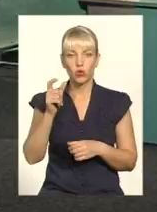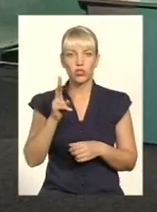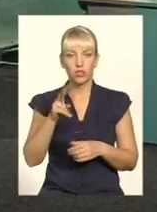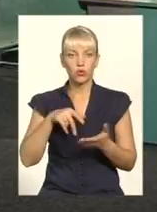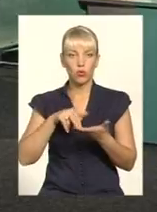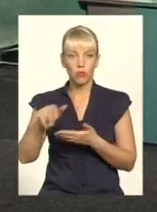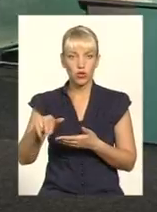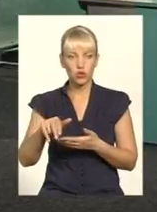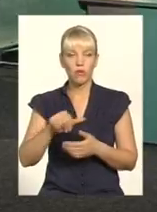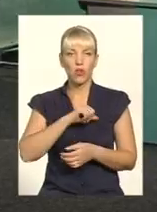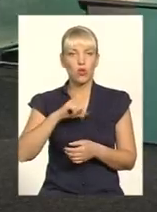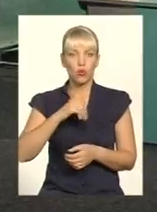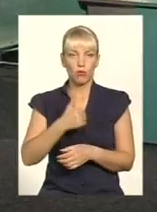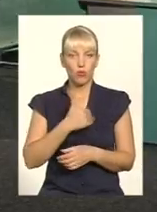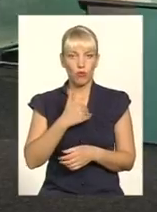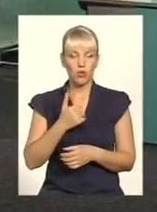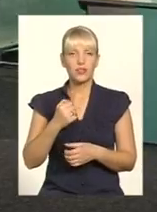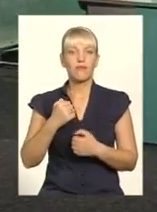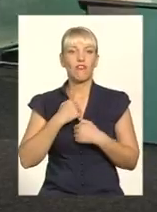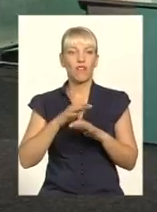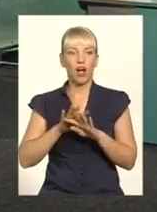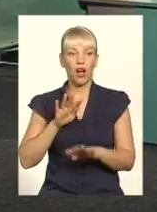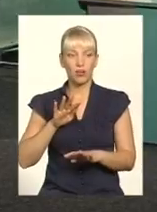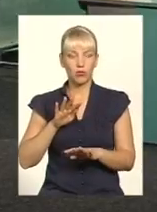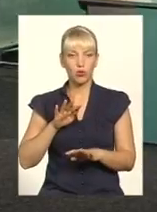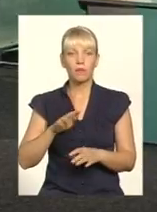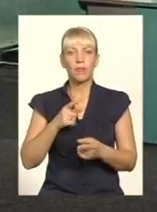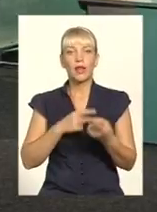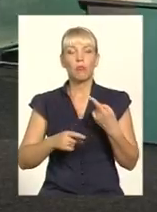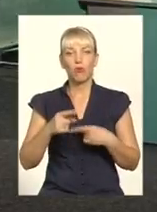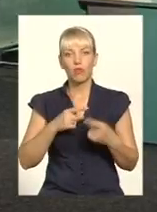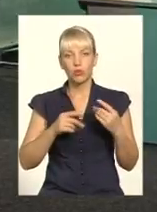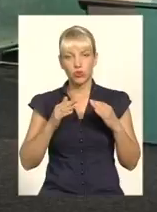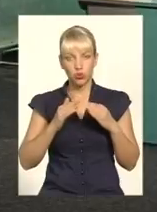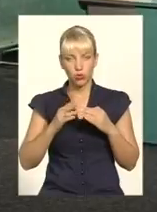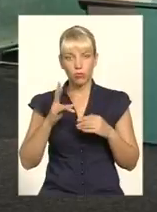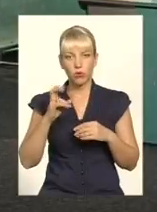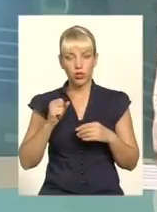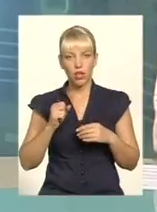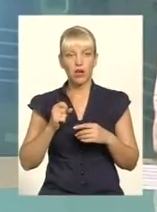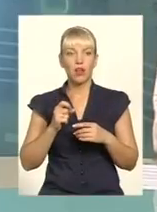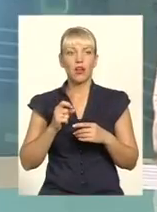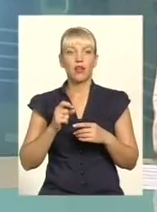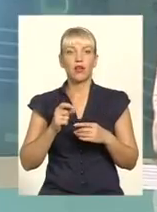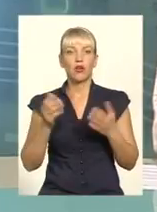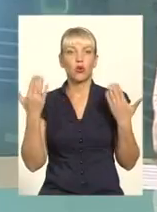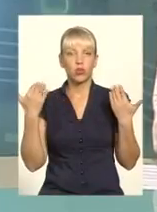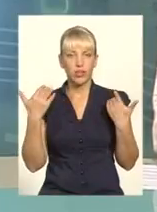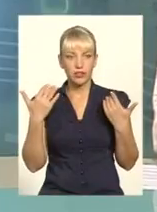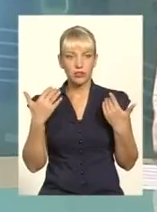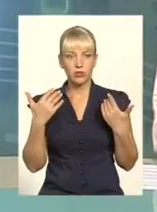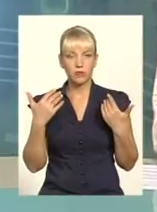добровольцем в армію, повернувшись додому на ротацію, наклала на себе рукою.